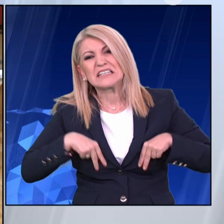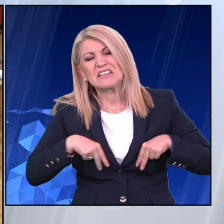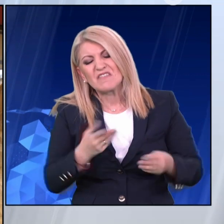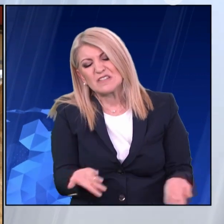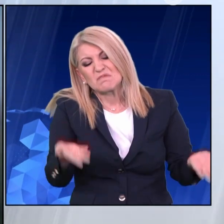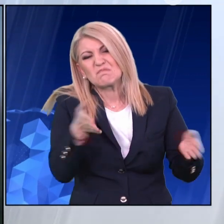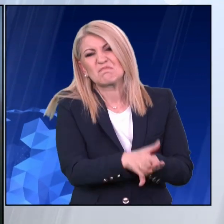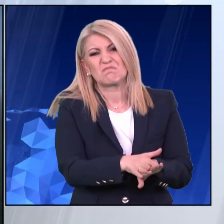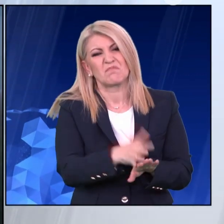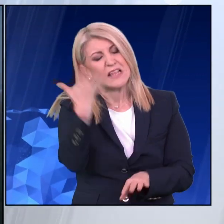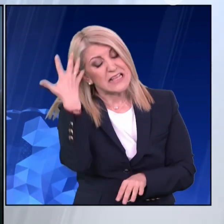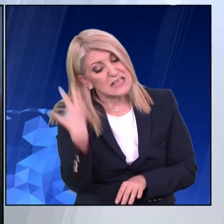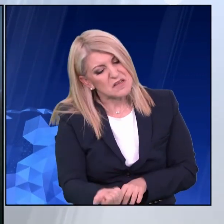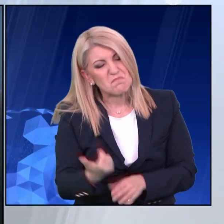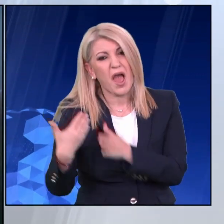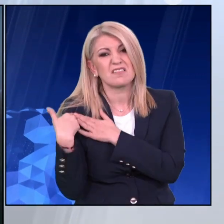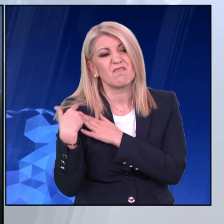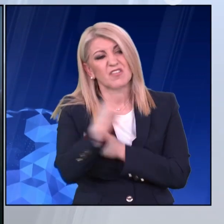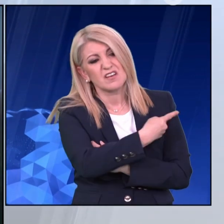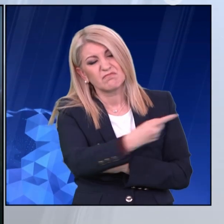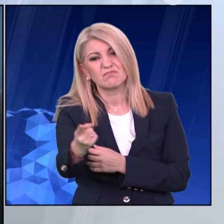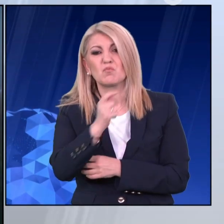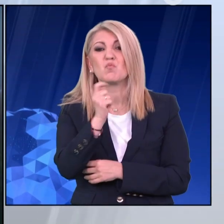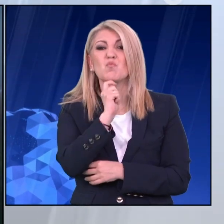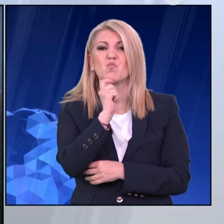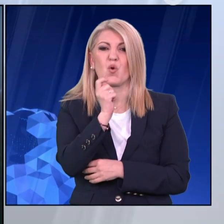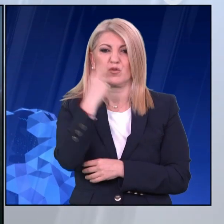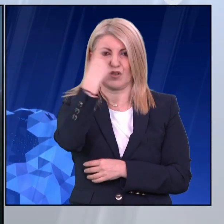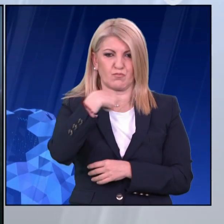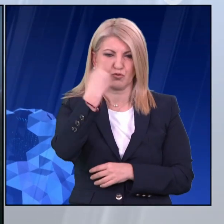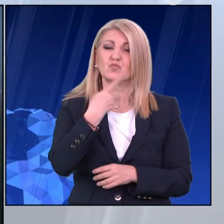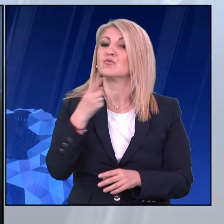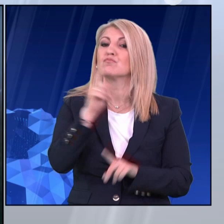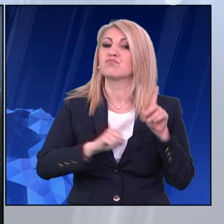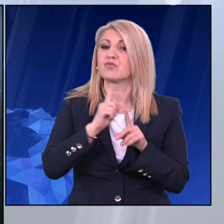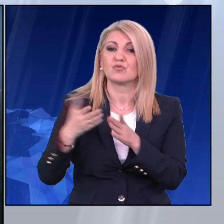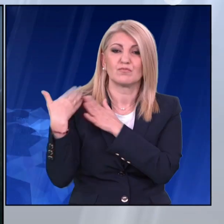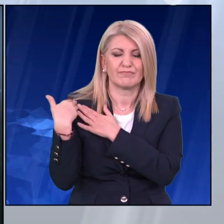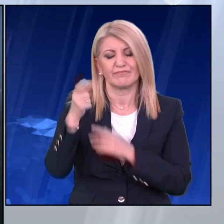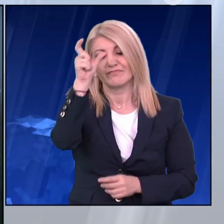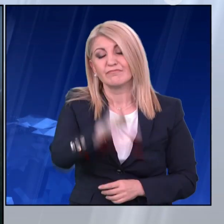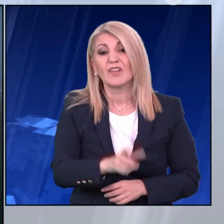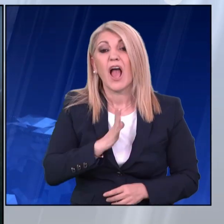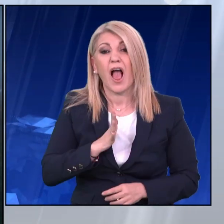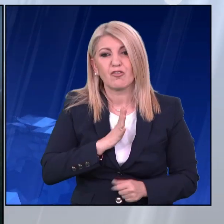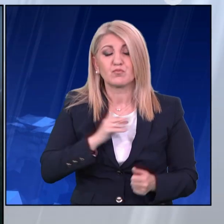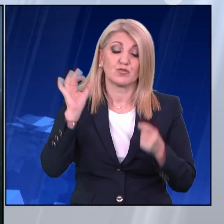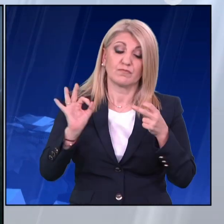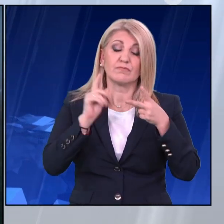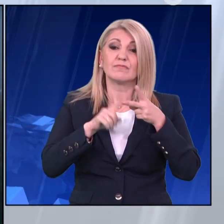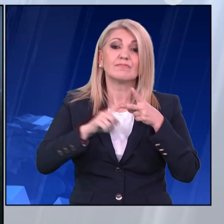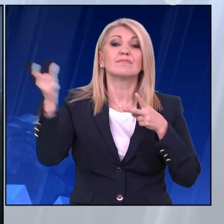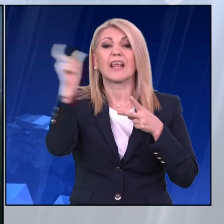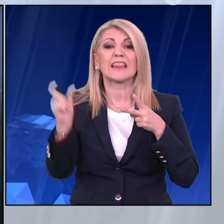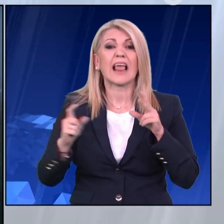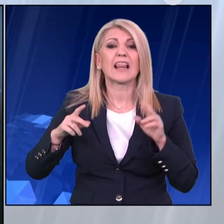πολιτικών προσώπων. Σύμφωνα με την πλειοψηφία, ευθύνες για το δυστύχημα στα Τέμπη είχε ο ανθρώπινος παράγοντας η Ιταλική εταιρεία Hellenic Train